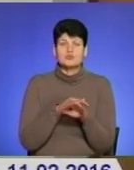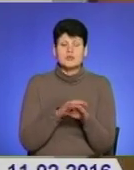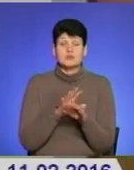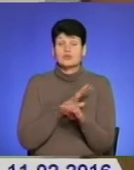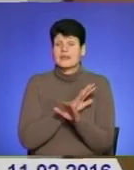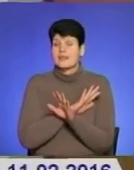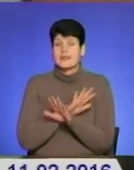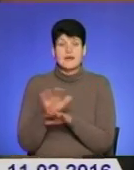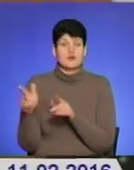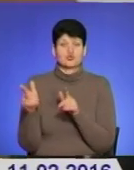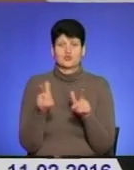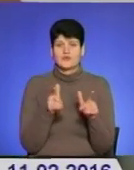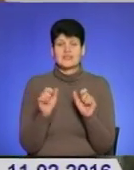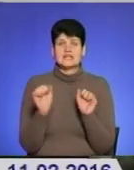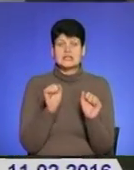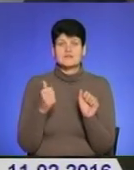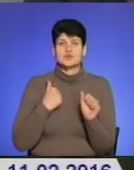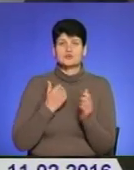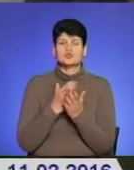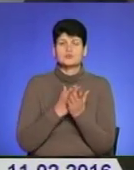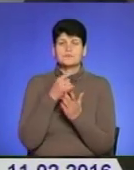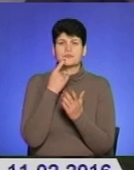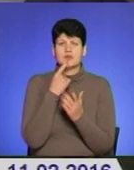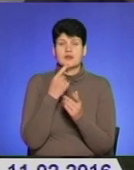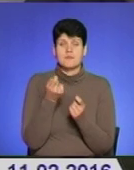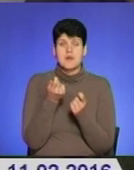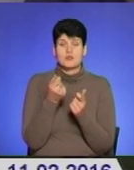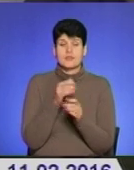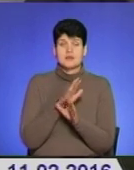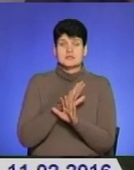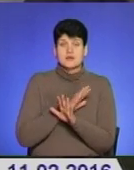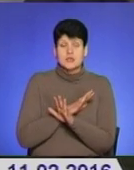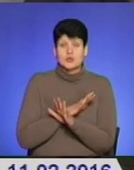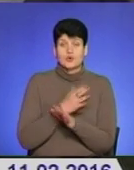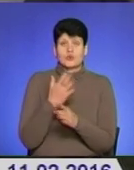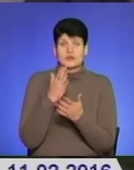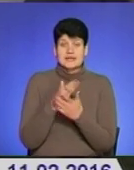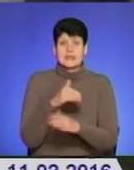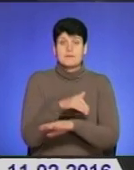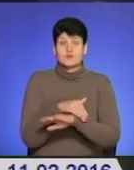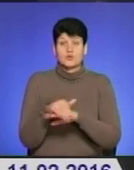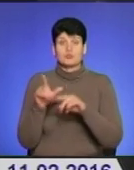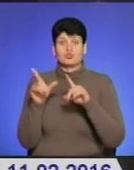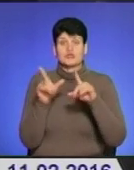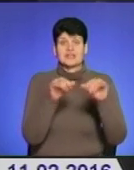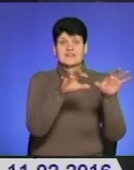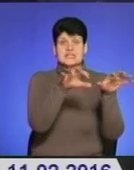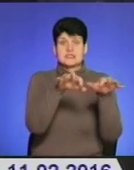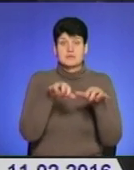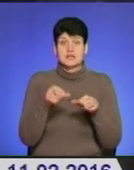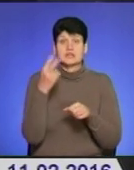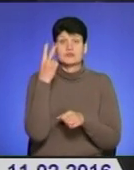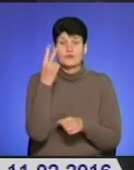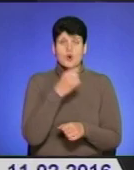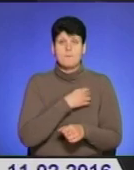неготовими. Керівник військової служби згадує, як сам ледь не загинув, коли, перебуваючи на передовій, поїхав забирати з поля бою двох